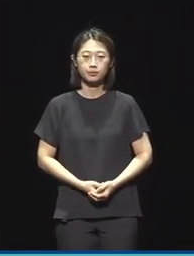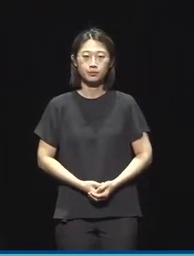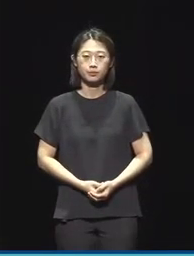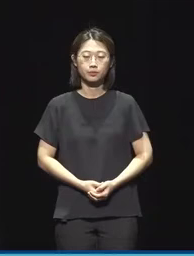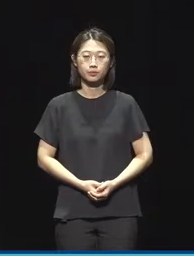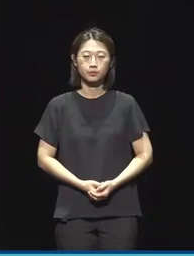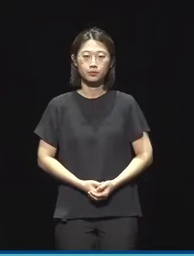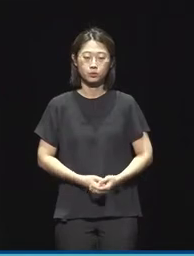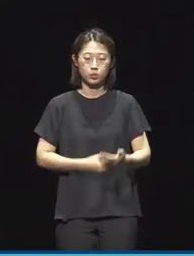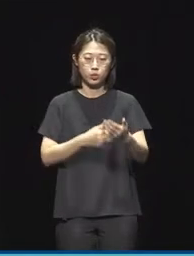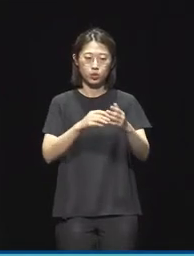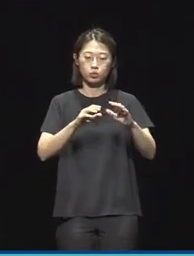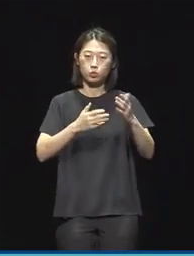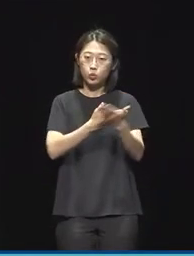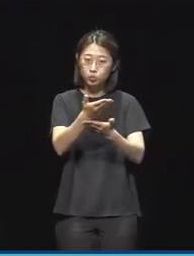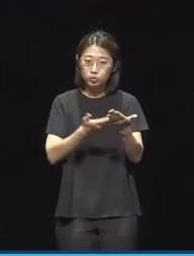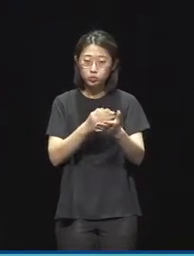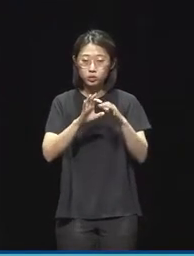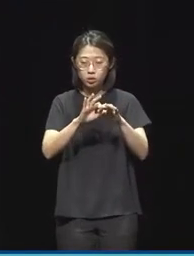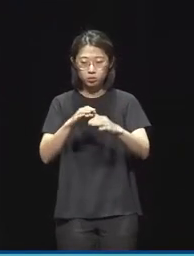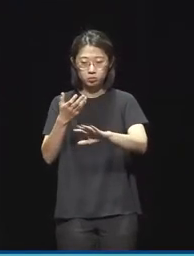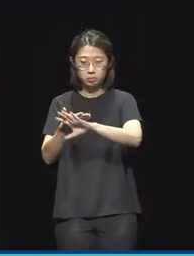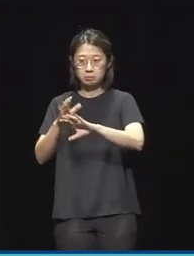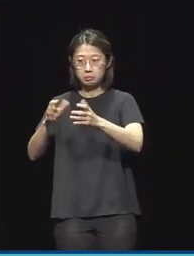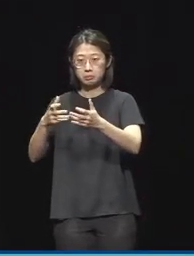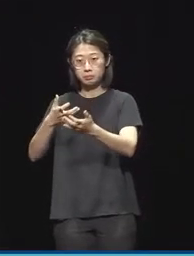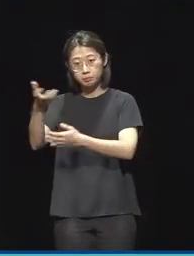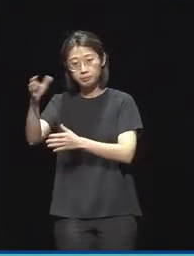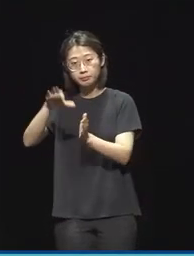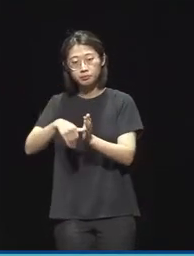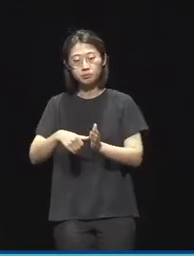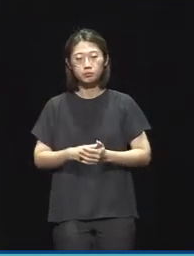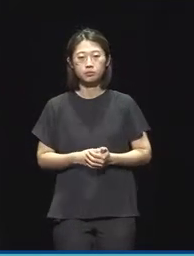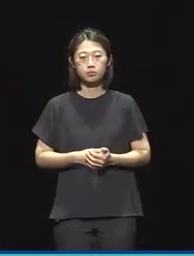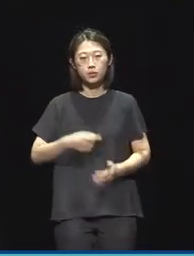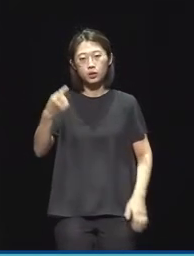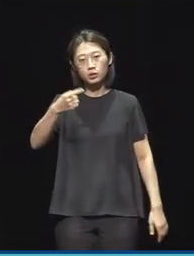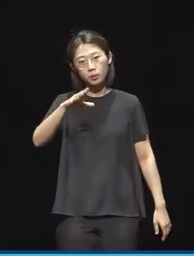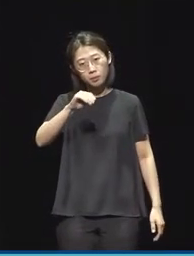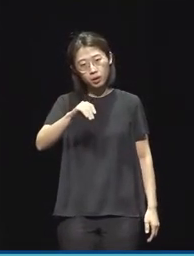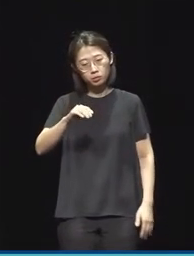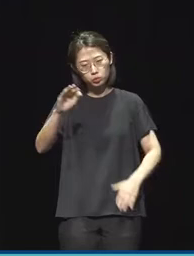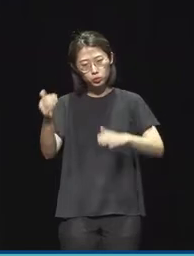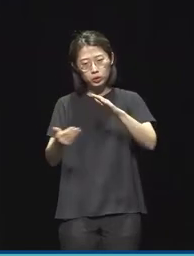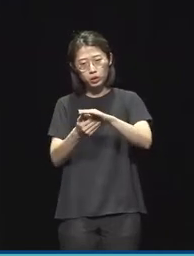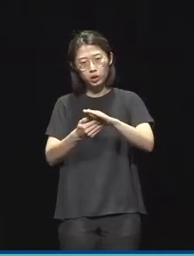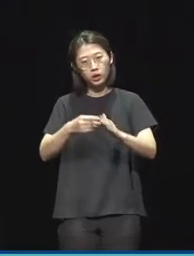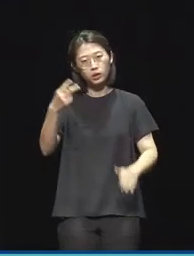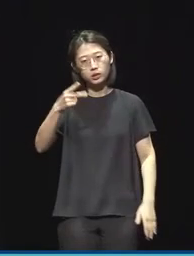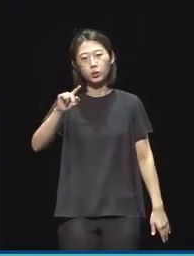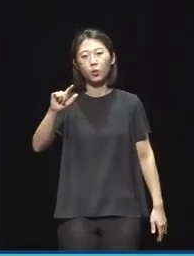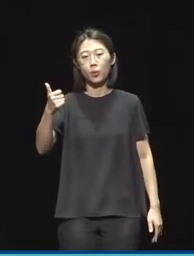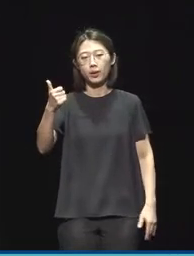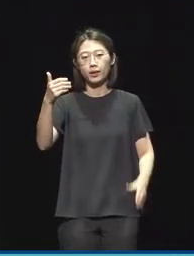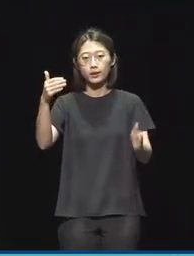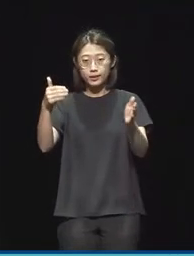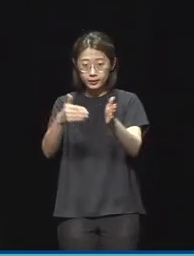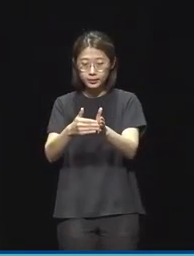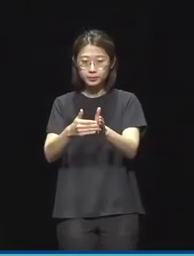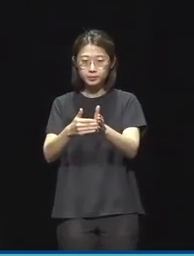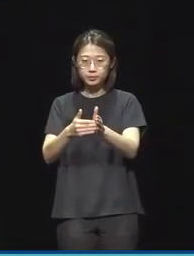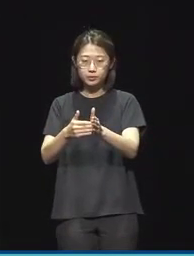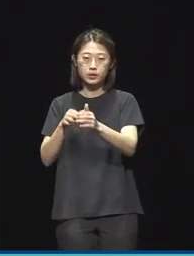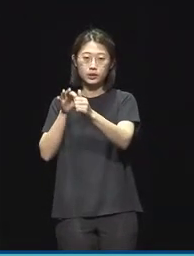이런 교류의 규모가 상이한 해외 진출 같은 경우에는 최소 천만 원에서 최대 2500만 원까지 레인지를